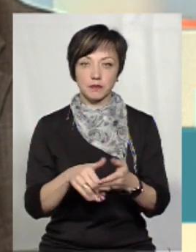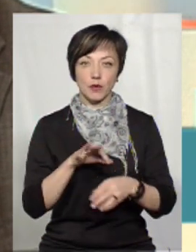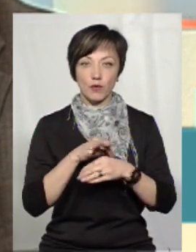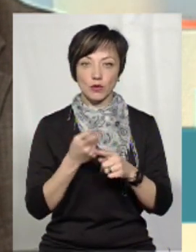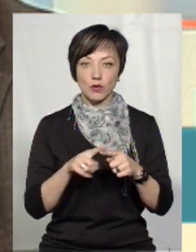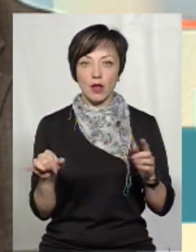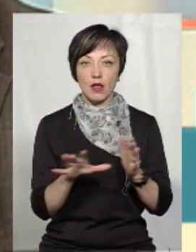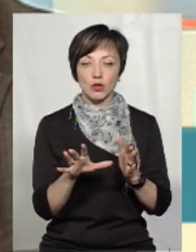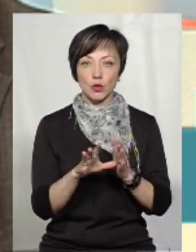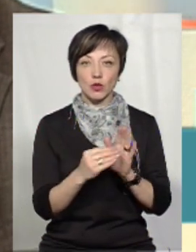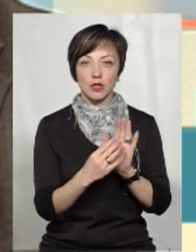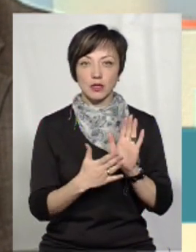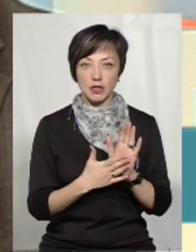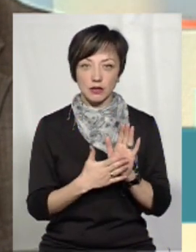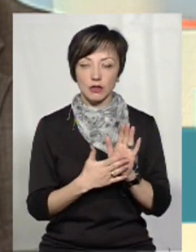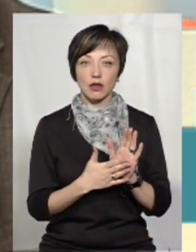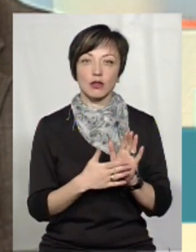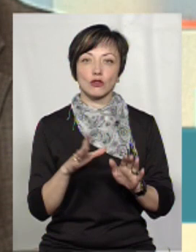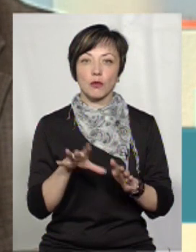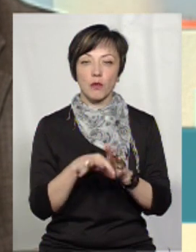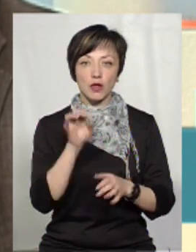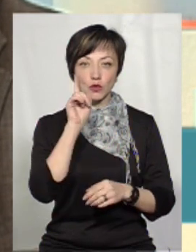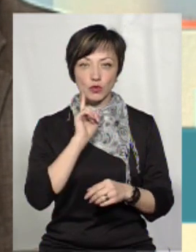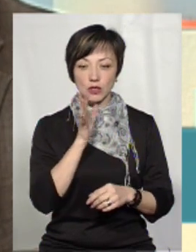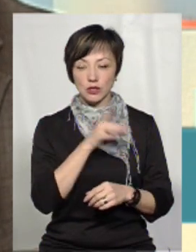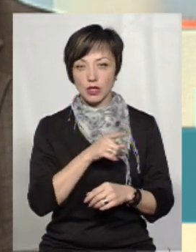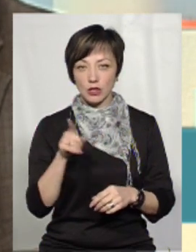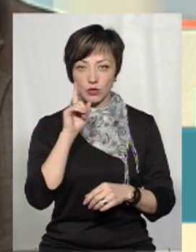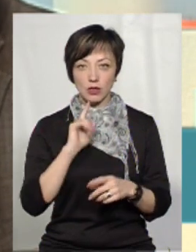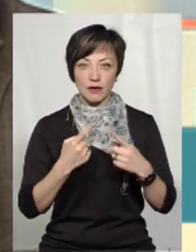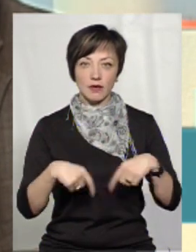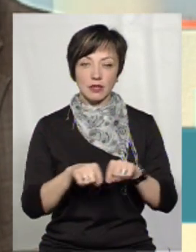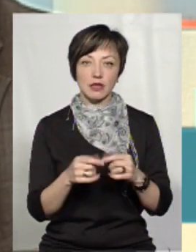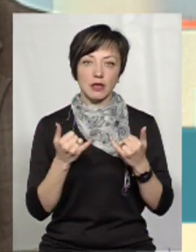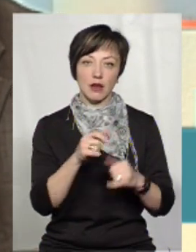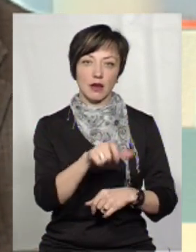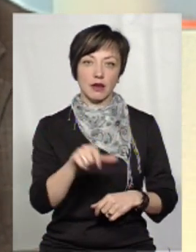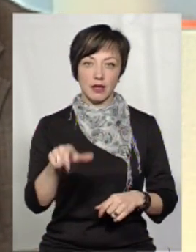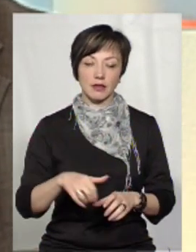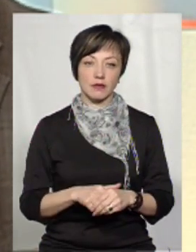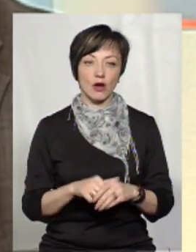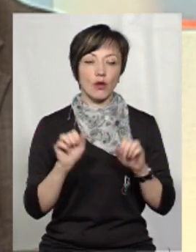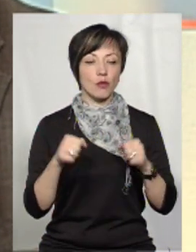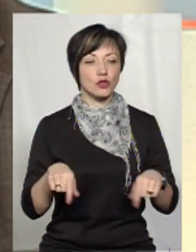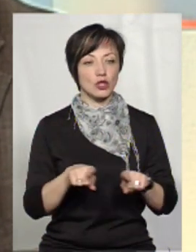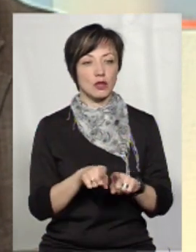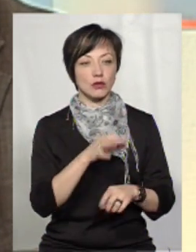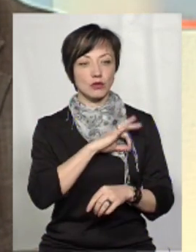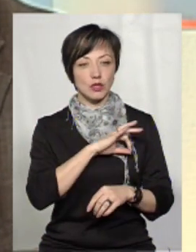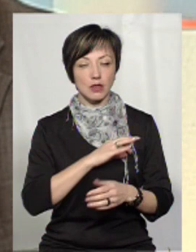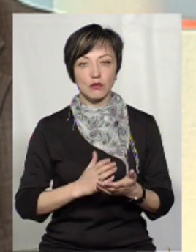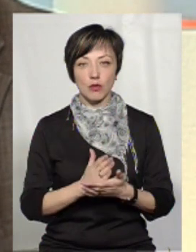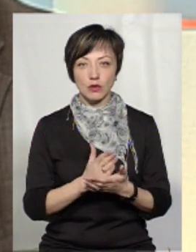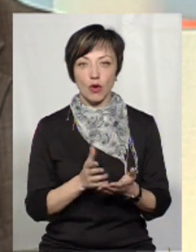проводити цю електронну реєстрацію, для того, щоб обрати саме зручний час, зручне відділення для клієнтів. Можна також скористатися